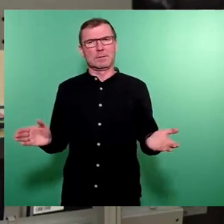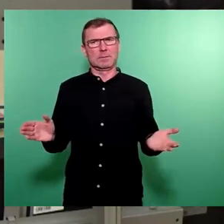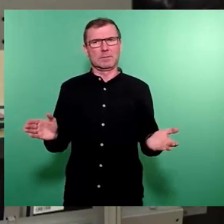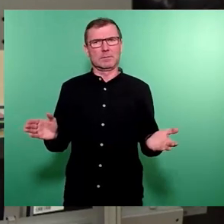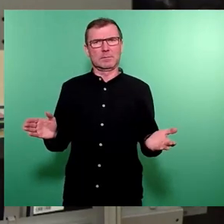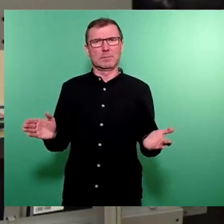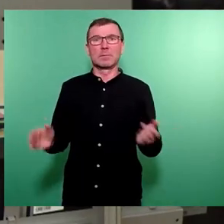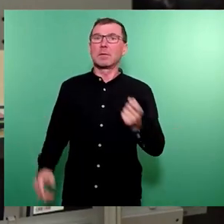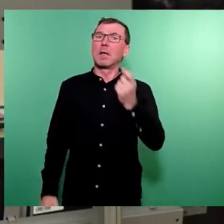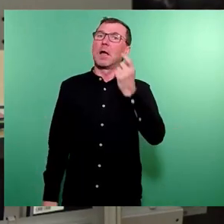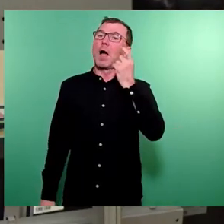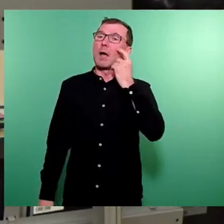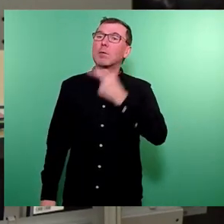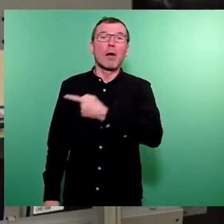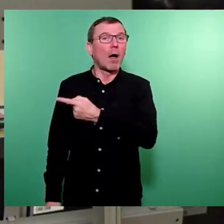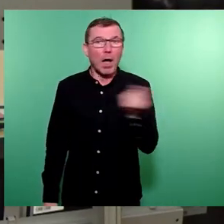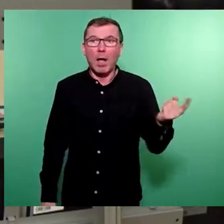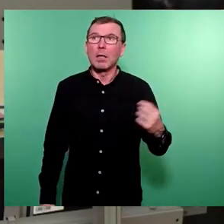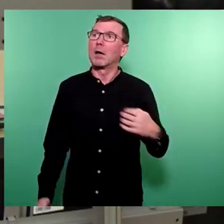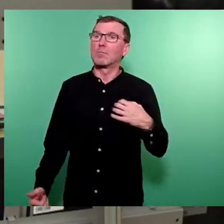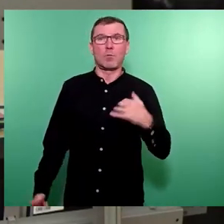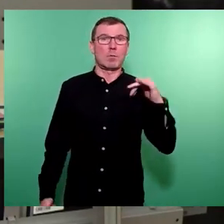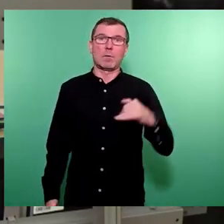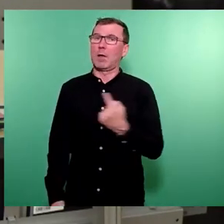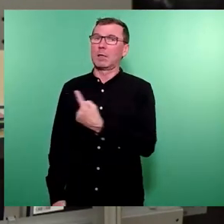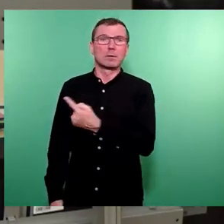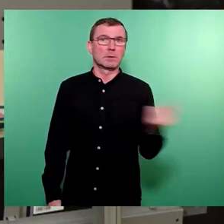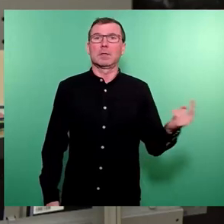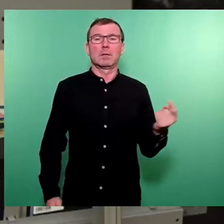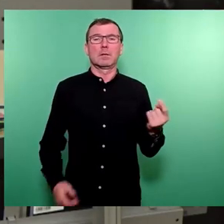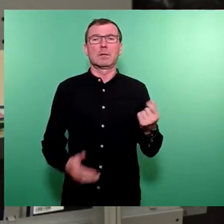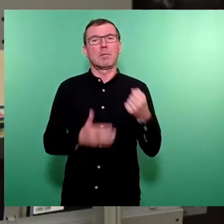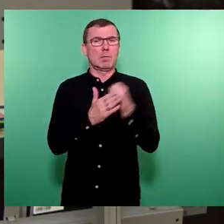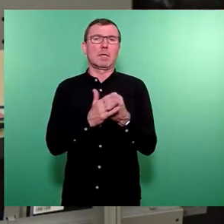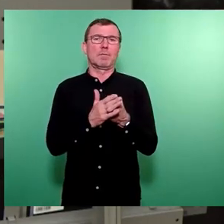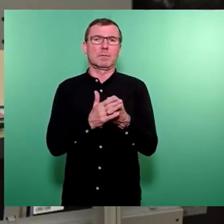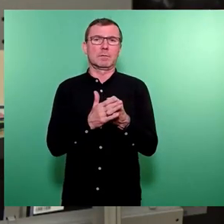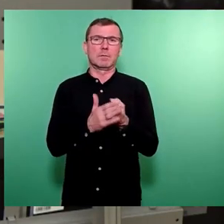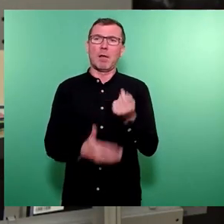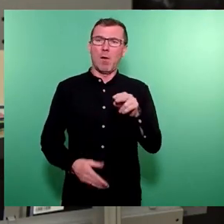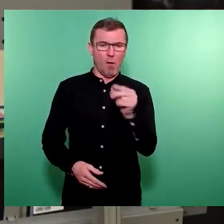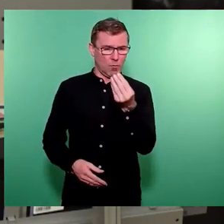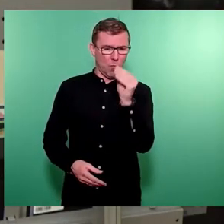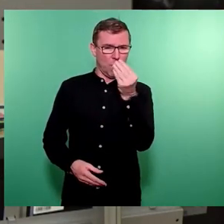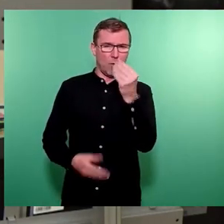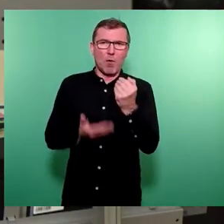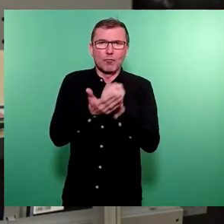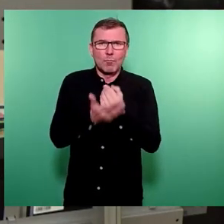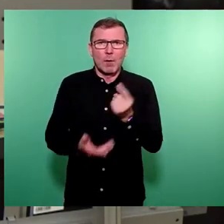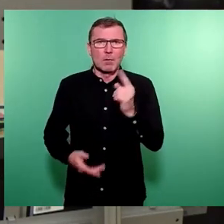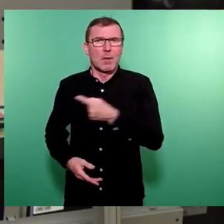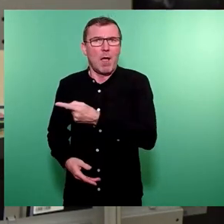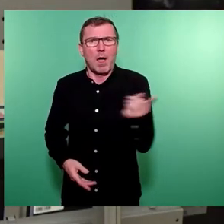Momentan haben alle zu kämpfen, das wissen wir. Jeder muss den Euro einmal mehr umdrehen. Es geht überall, gerade